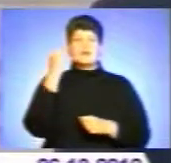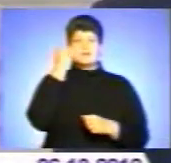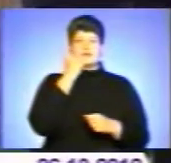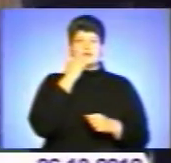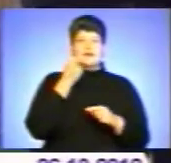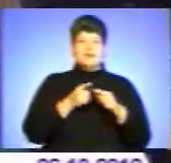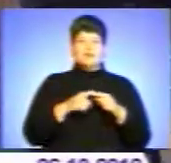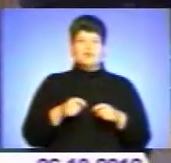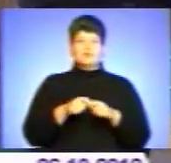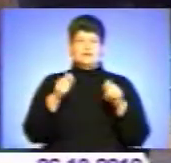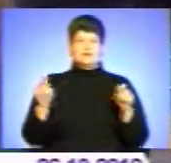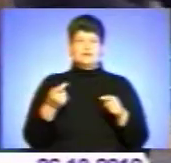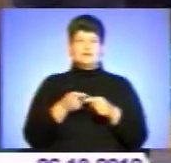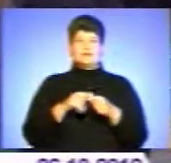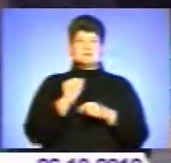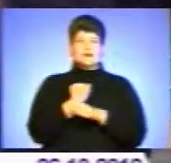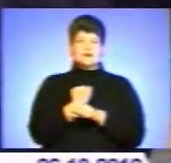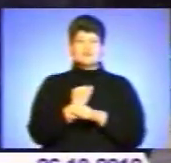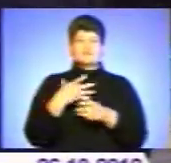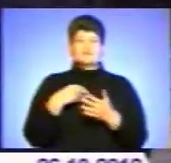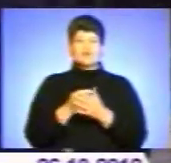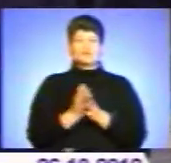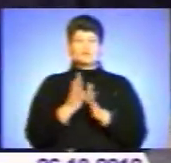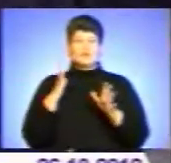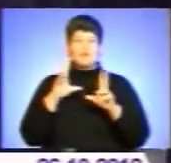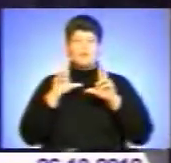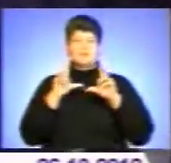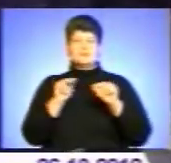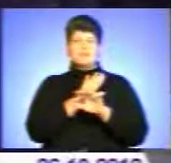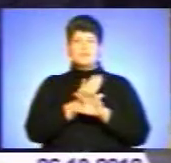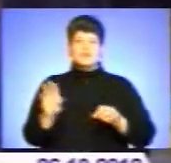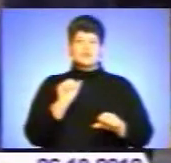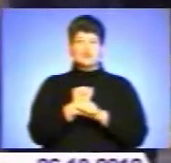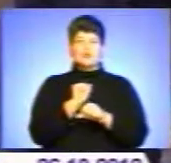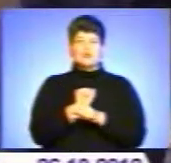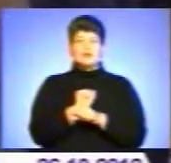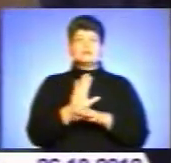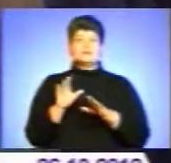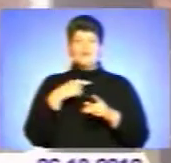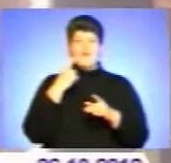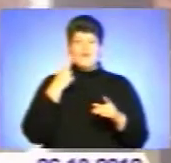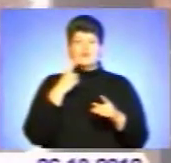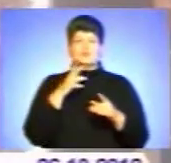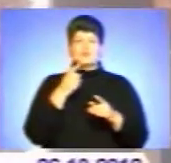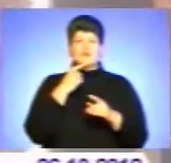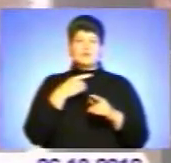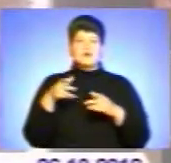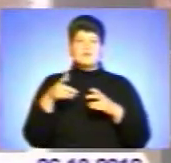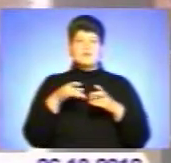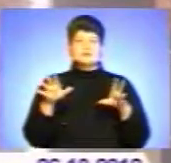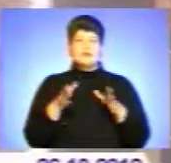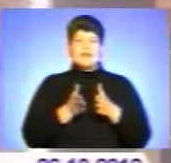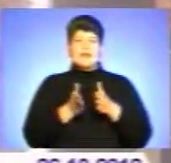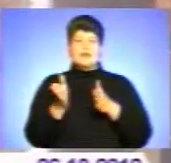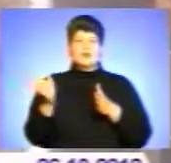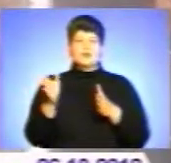станції. Своєю чергою Микола Азаров пообіцяв робітникам не зупинятися на іпподромі, каже Куринівсько-Червоноармійську лінію метро у найближчому